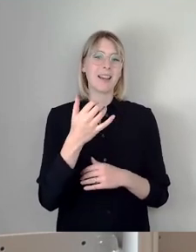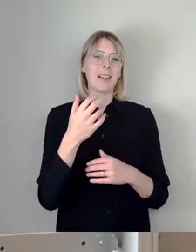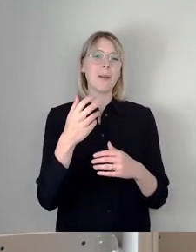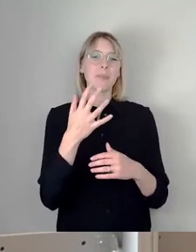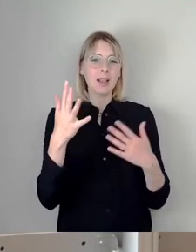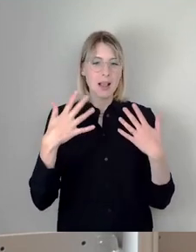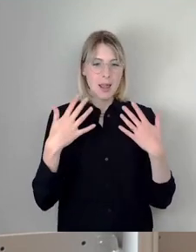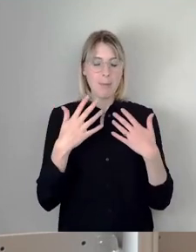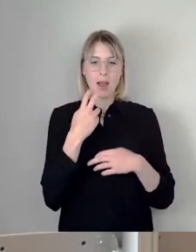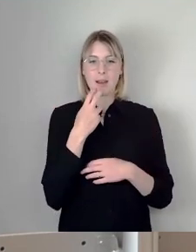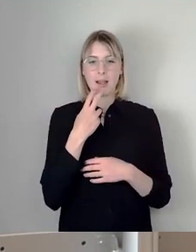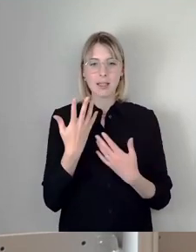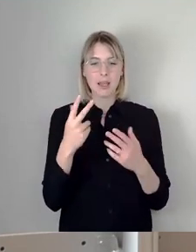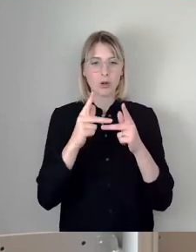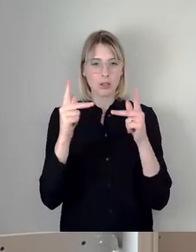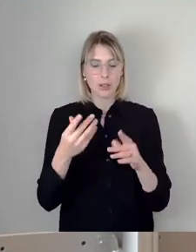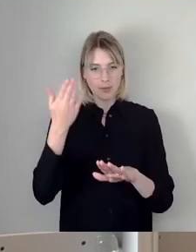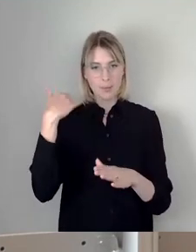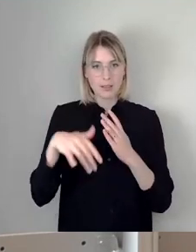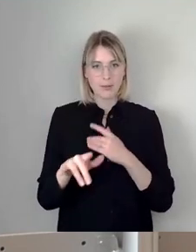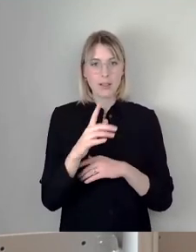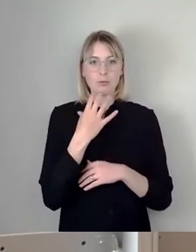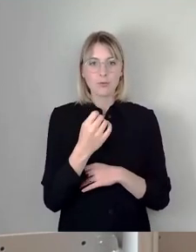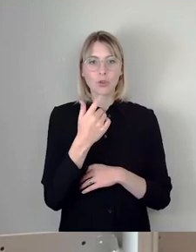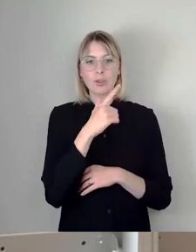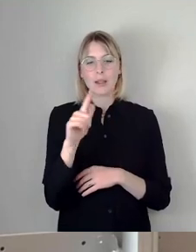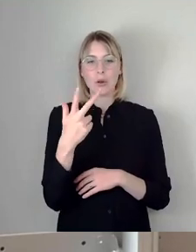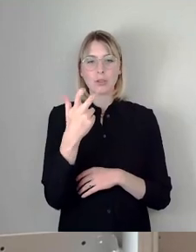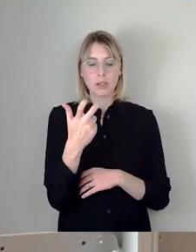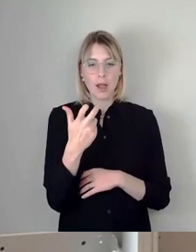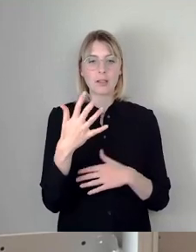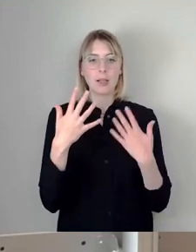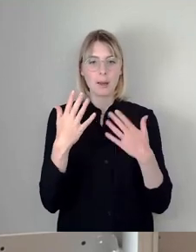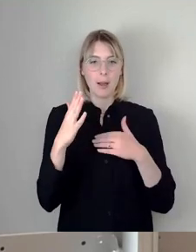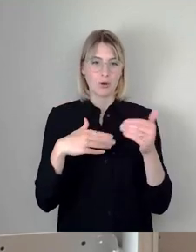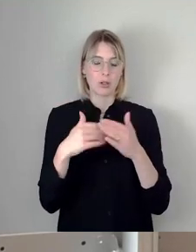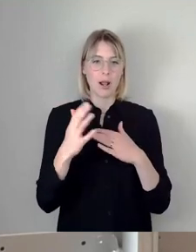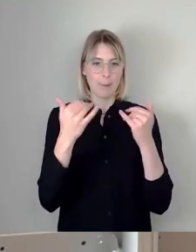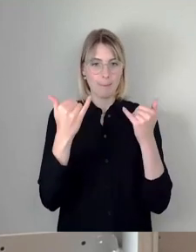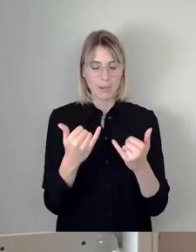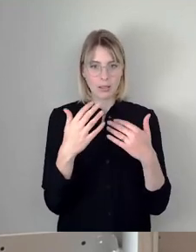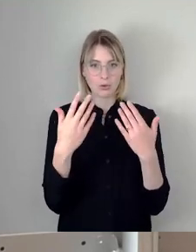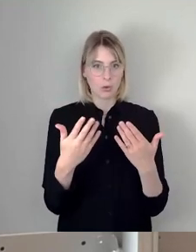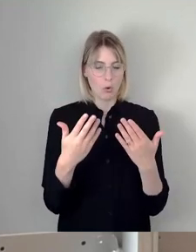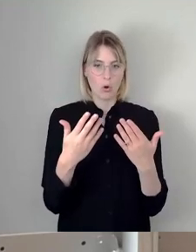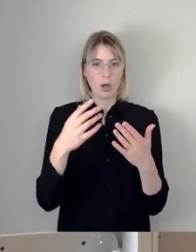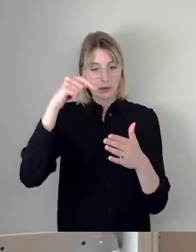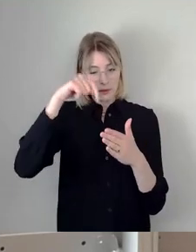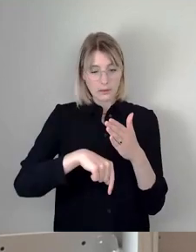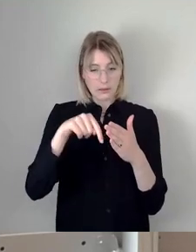Wir wollen ja bis 2035 klimaneutral werden und kriegen dann hier mal mit, dass wir eigentlich noch am Urschleim arbeiten.